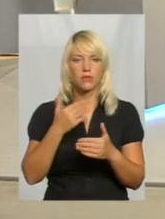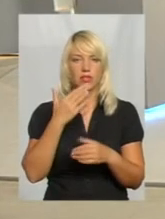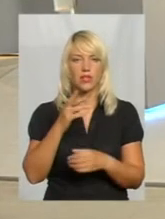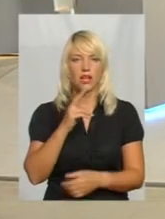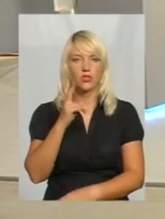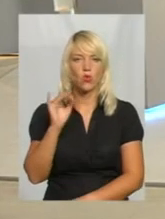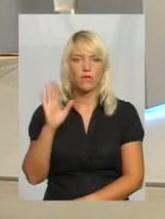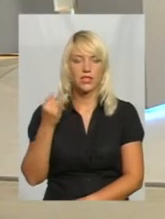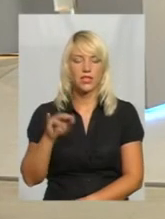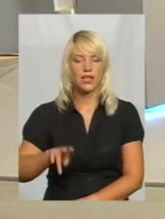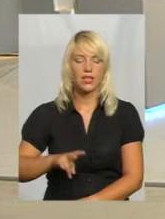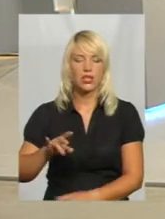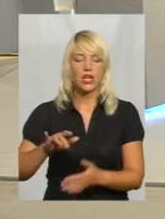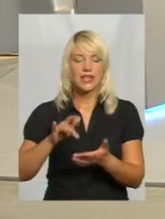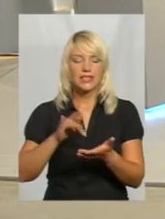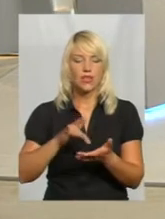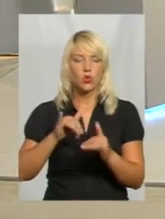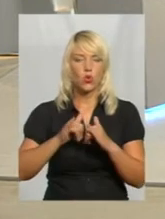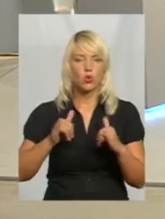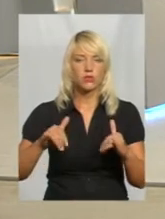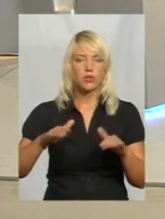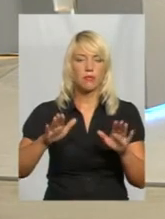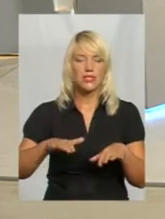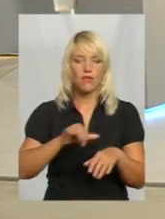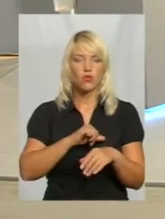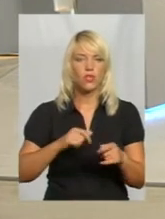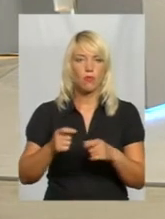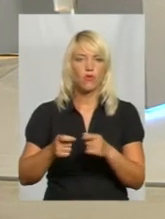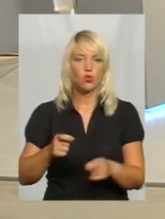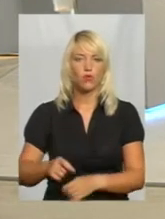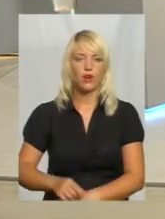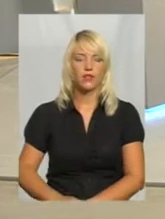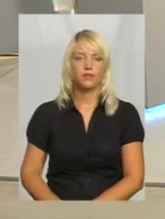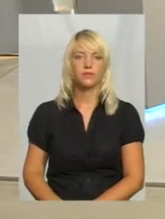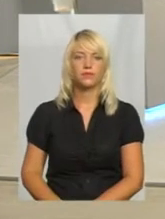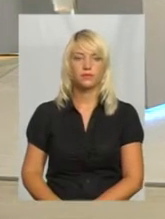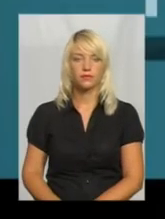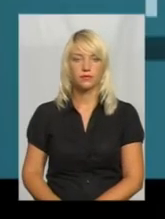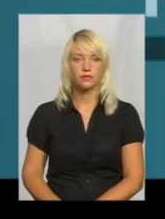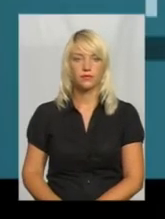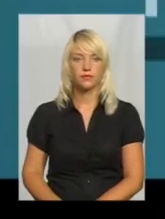Яцьковського, директора Хмельницького центру розвитку місцевого самоврядування. Про це далі у коментарі.